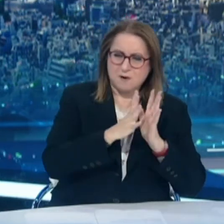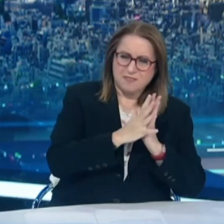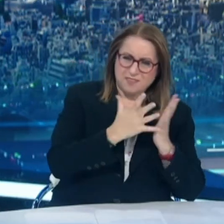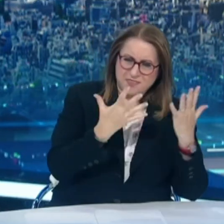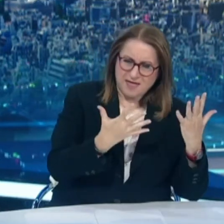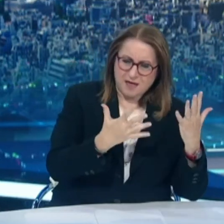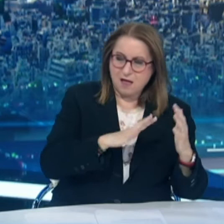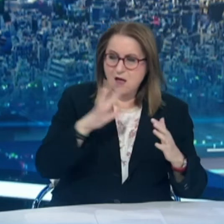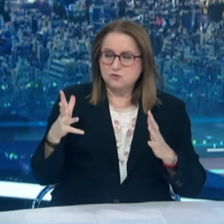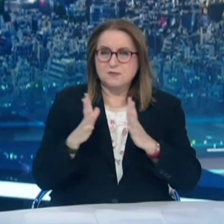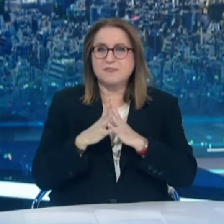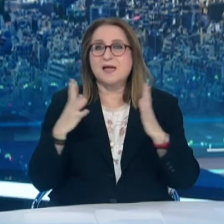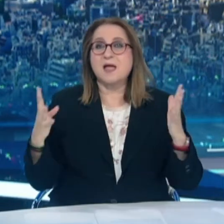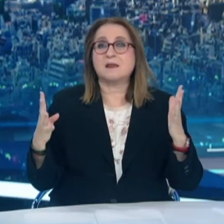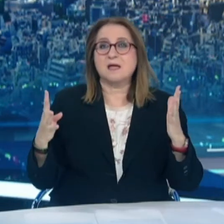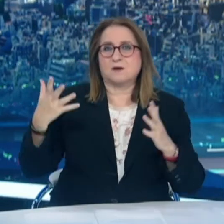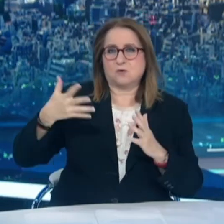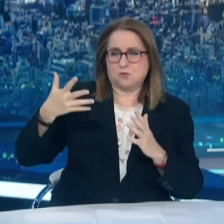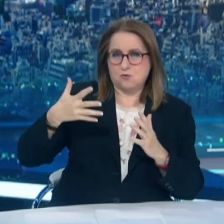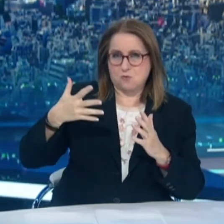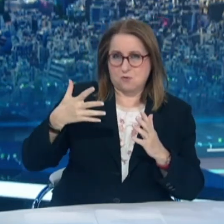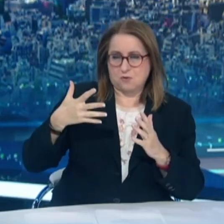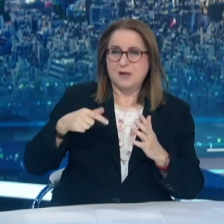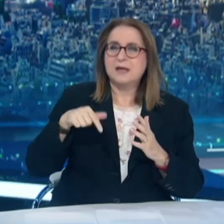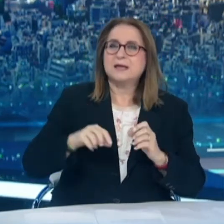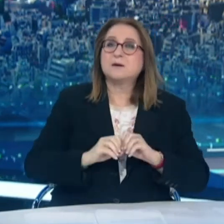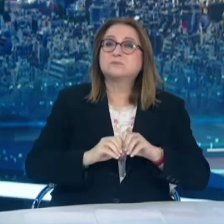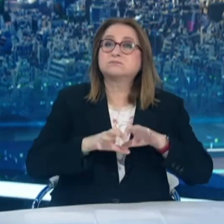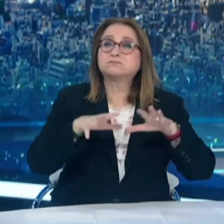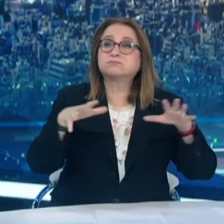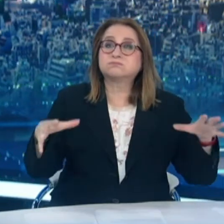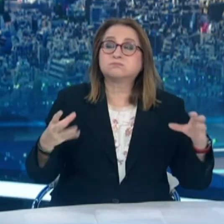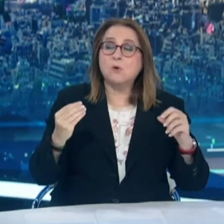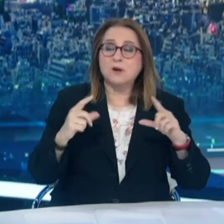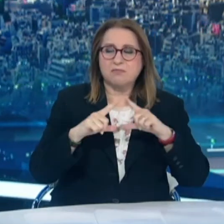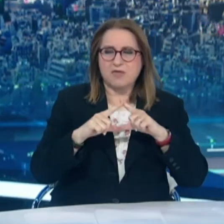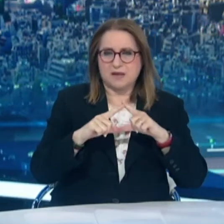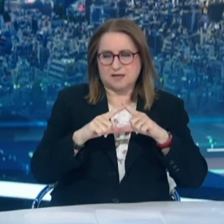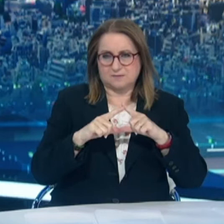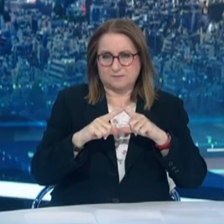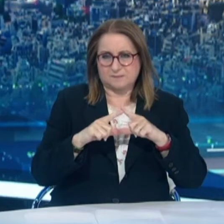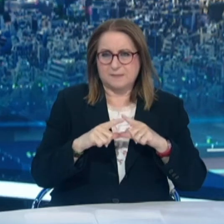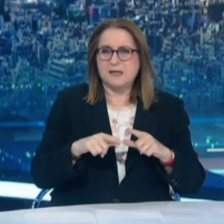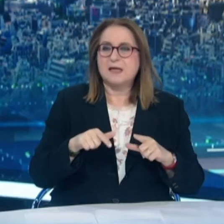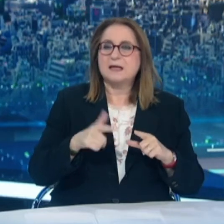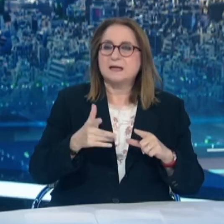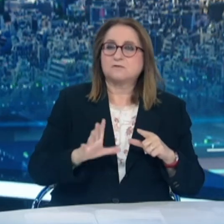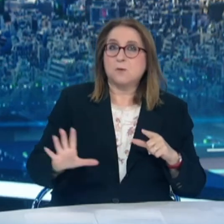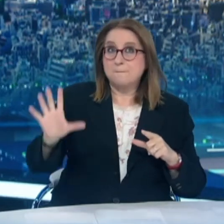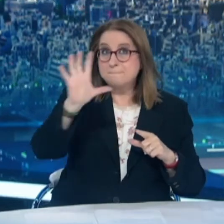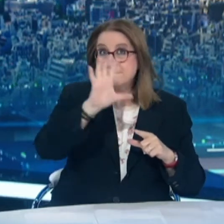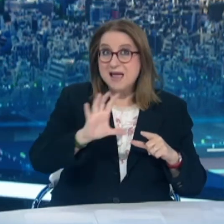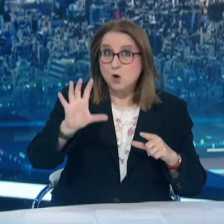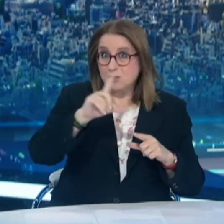ενώ ταυτόχρονα παρατηρεί τη σημαντική αύξηση της διασποράς της μετάλλαξης Δέλτα στην περιοχή. Έτσι η περιοχή αυτή